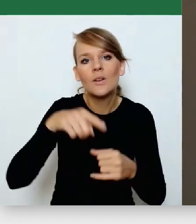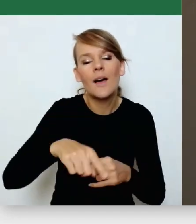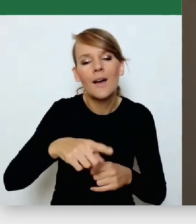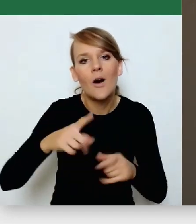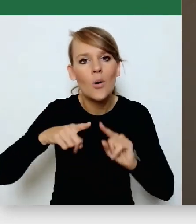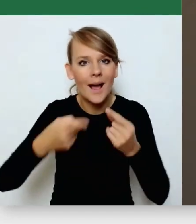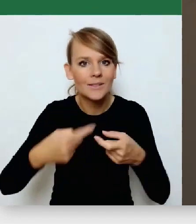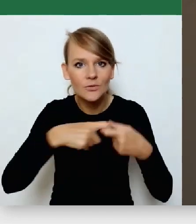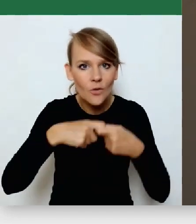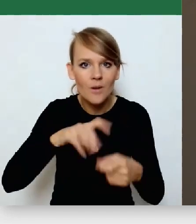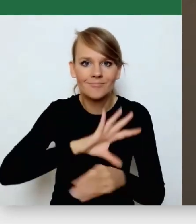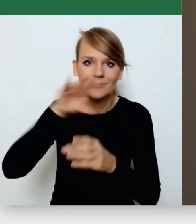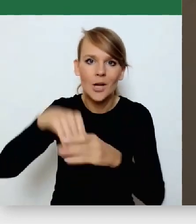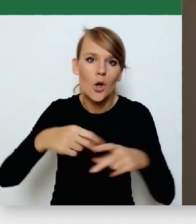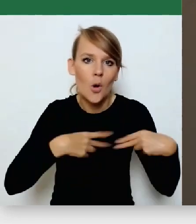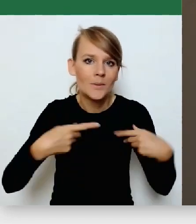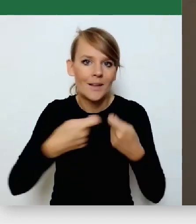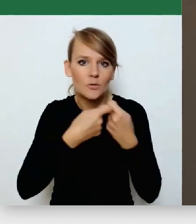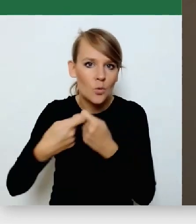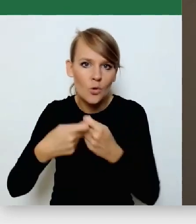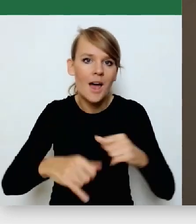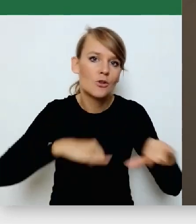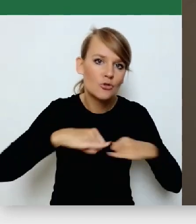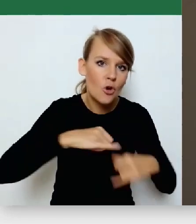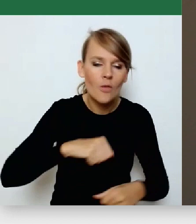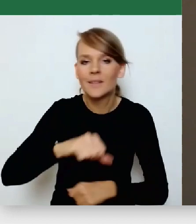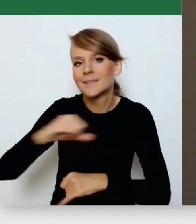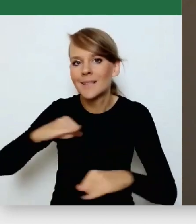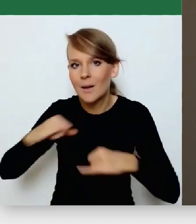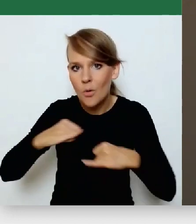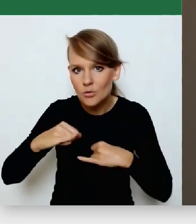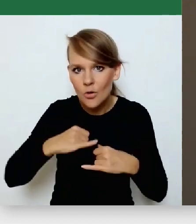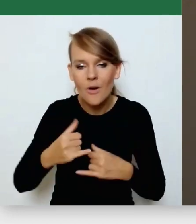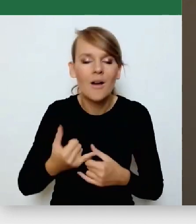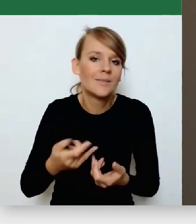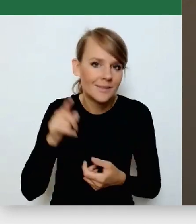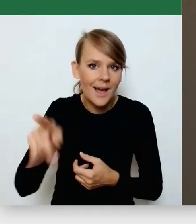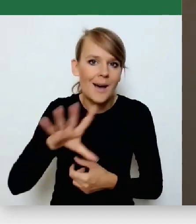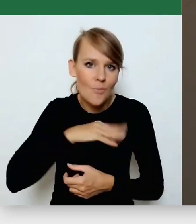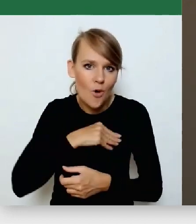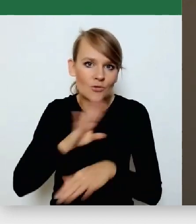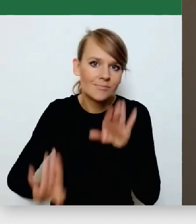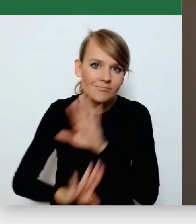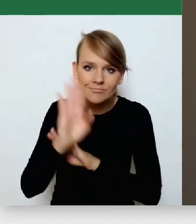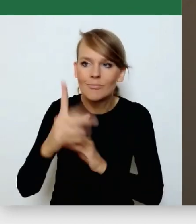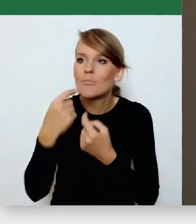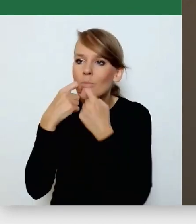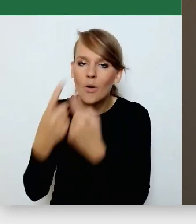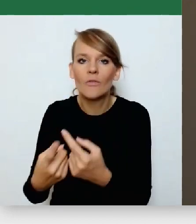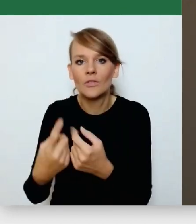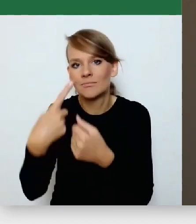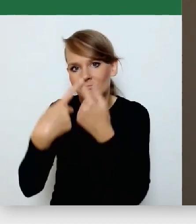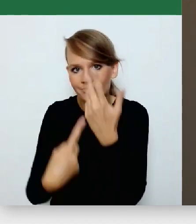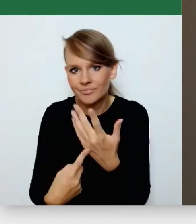Komisji Wspólnej Rządu i Samorządu, czy na innych forach mogą artykułować te kwestie, które dzisiaj są